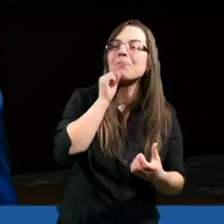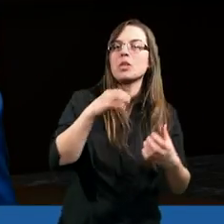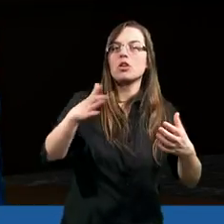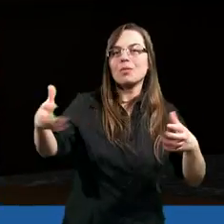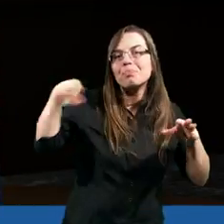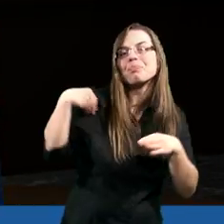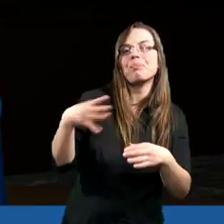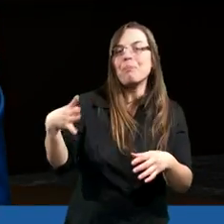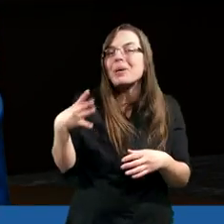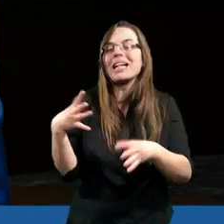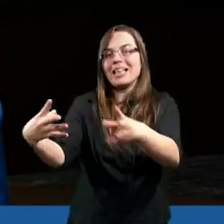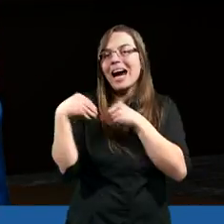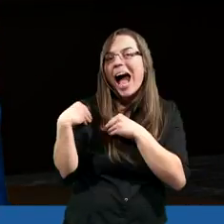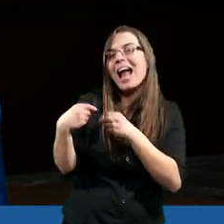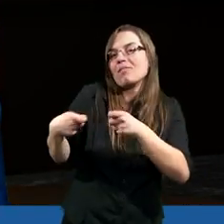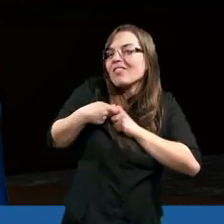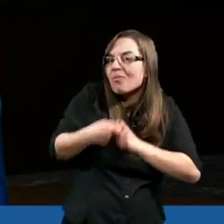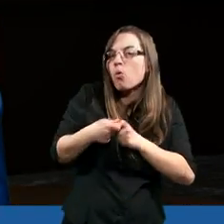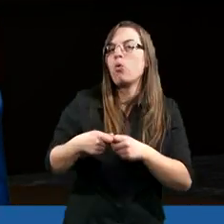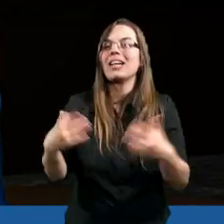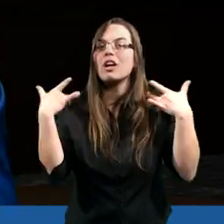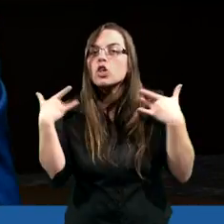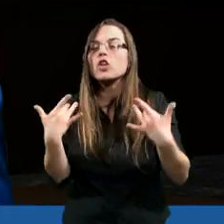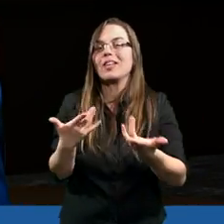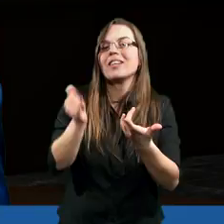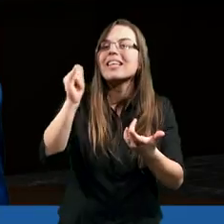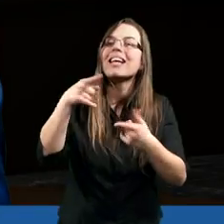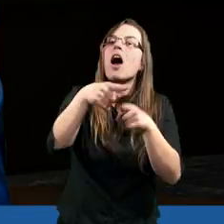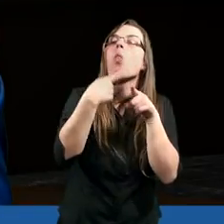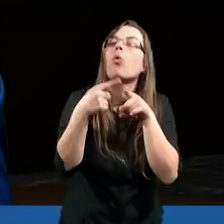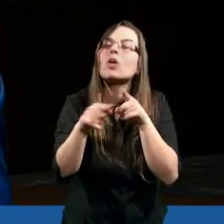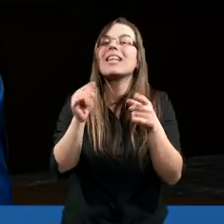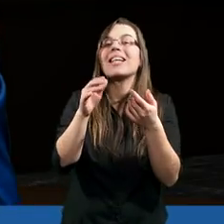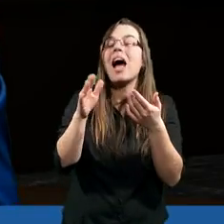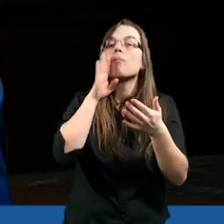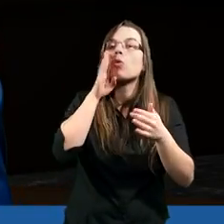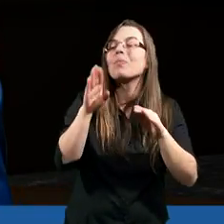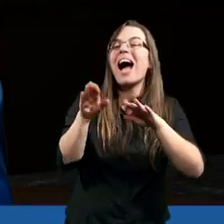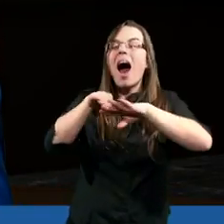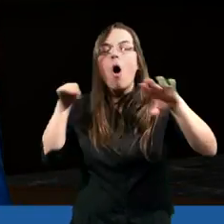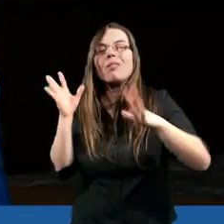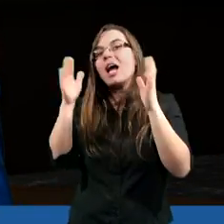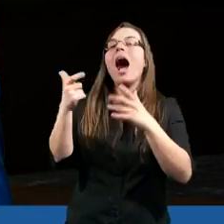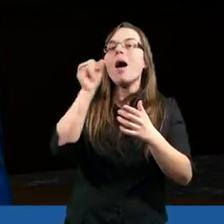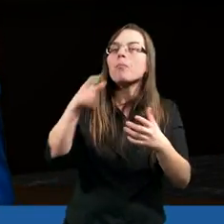być razem ze sobą, chcemy żyć razem i te różnice tak naprawdę dyskutujemy